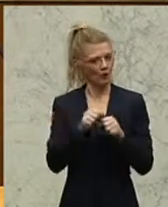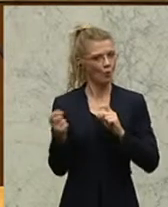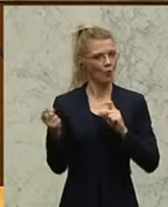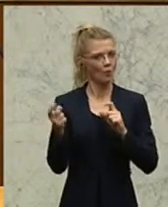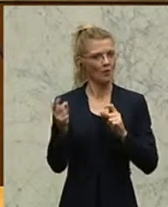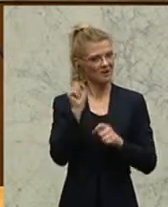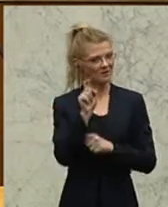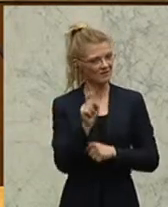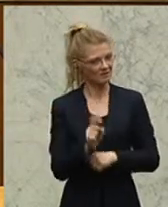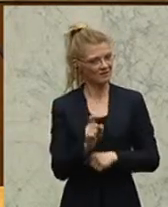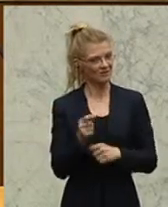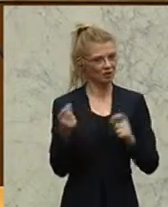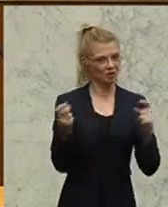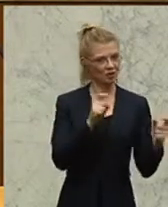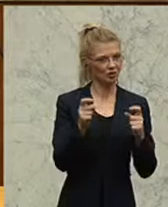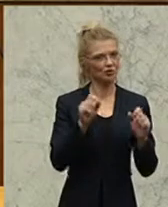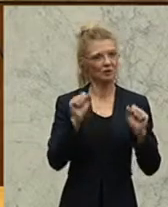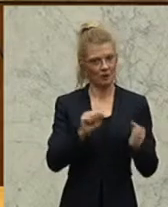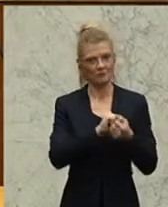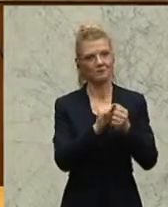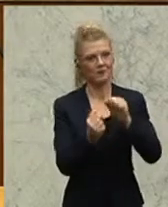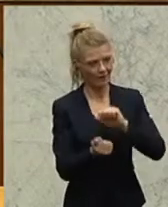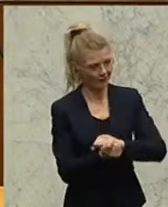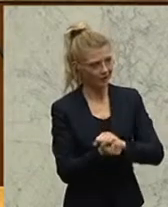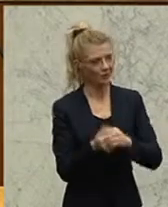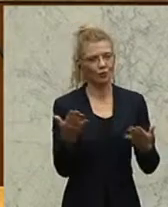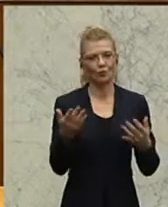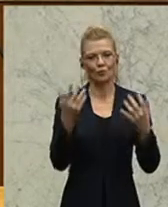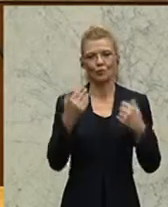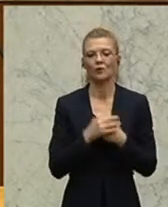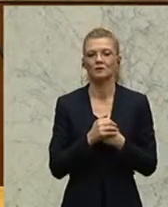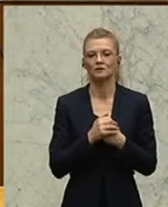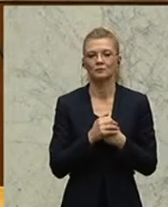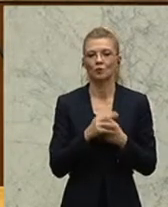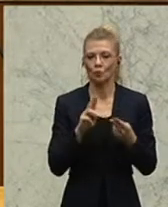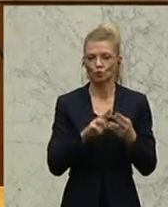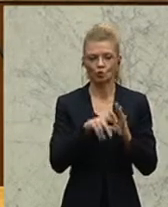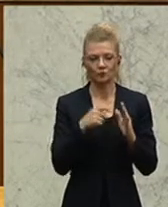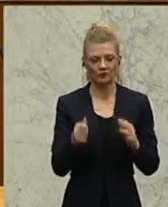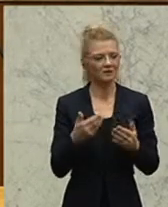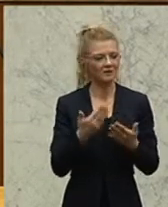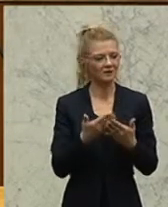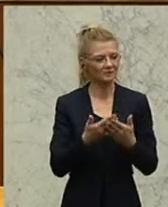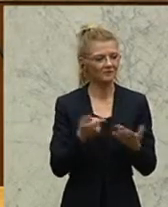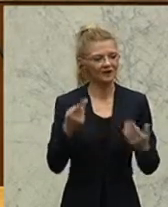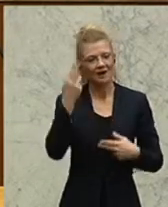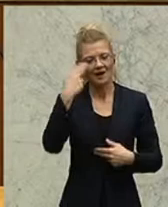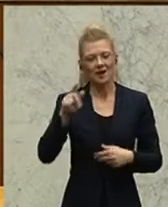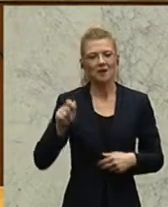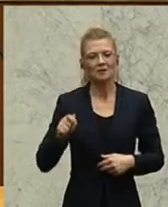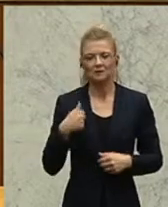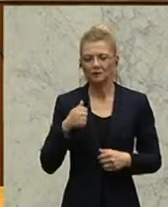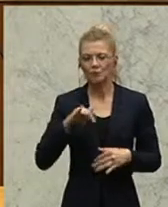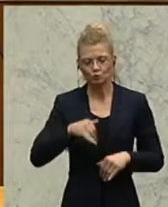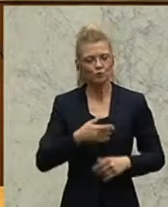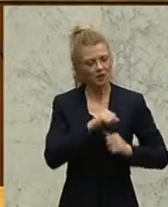umfangreichen Änderungen und Konsequenzen führen. Ich darf Ihnen daher, Herr Präsident, auch bitte stellvertretend an der Team, ganz herzlich Danke